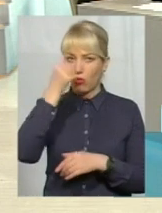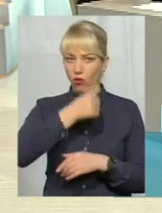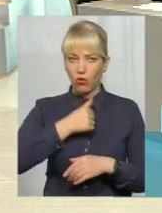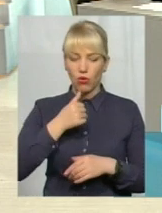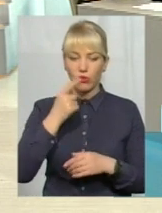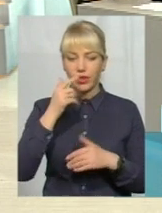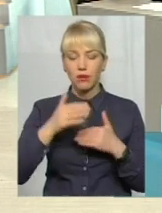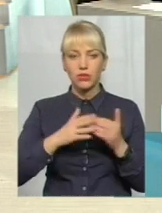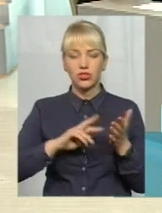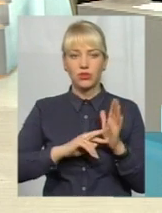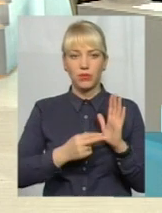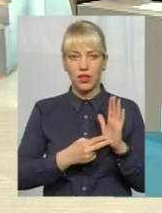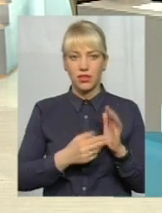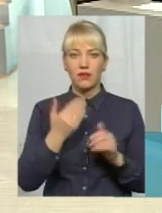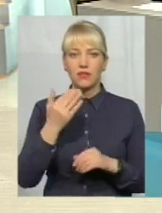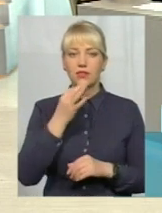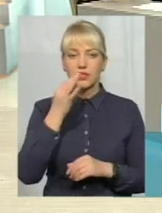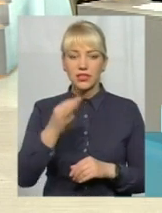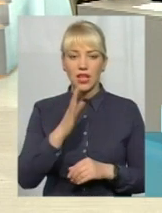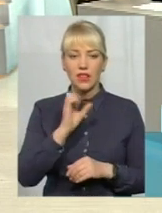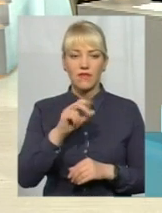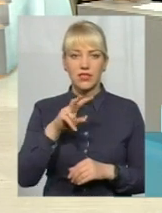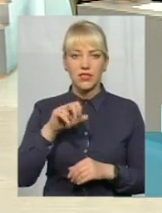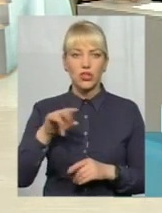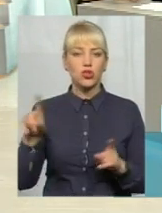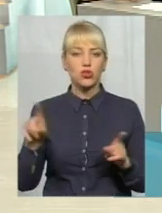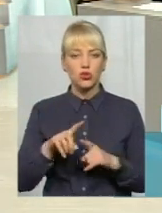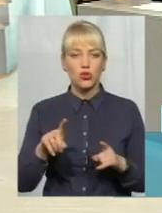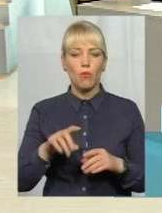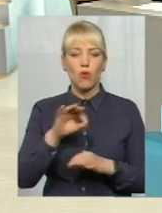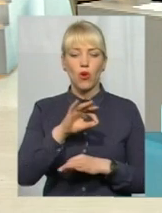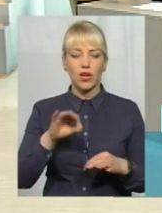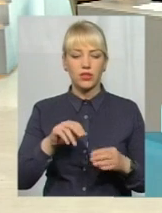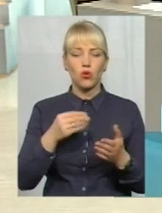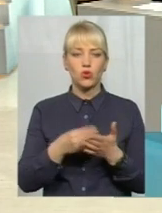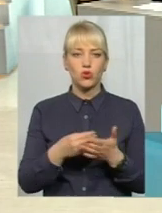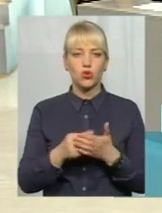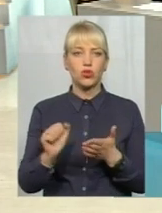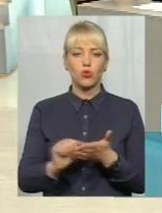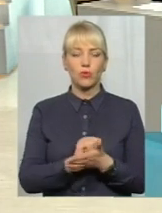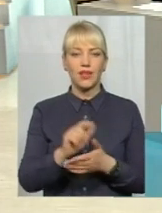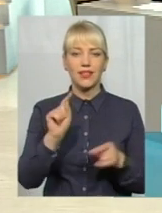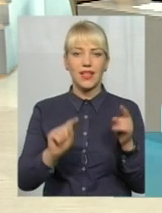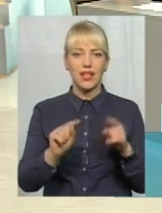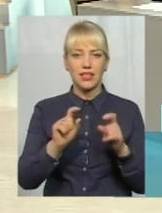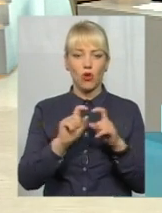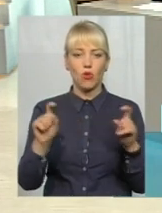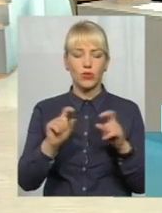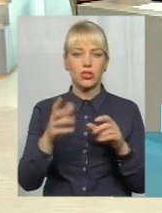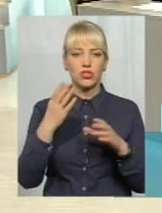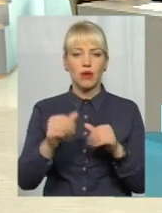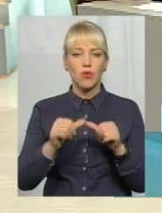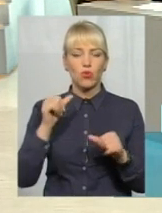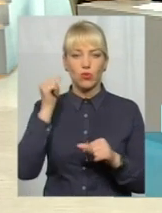От найближчі плани. Ви сказали, пане Василю, що проектно-кошторисна документація на деякі об'єкти ще минулого року була